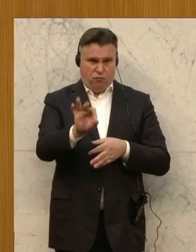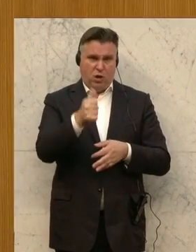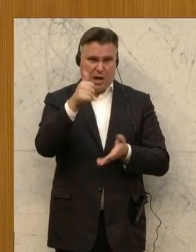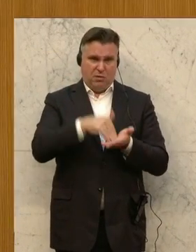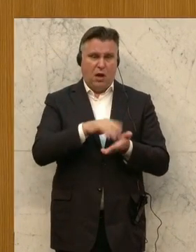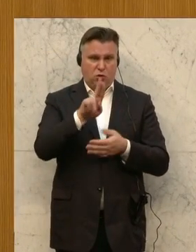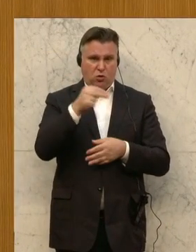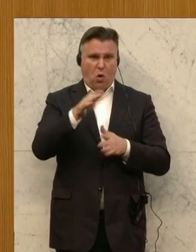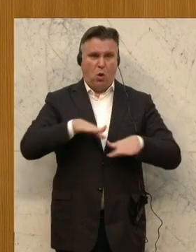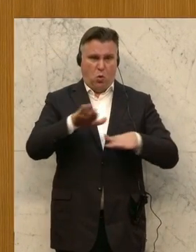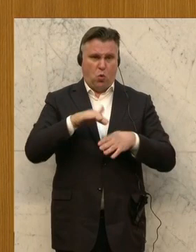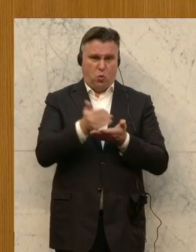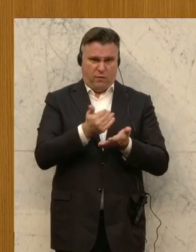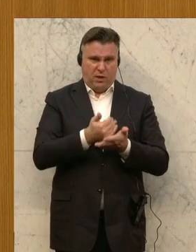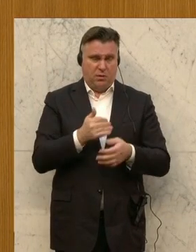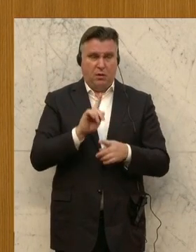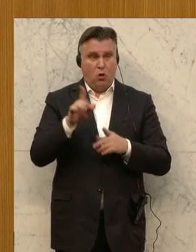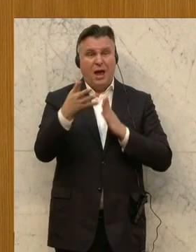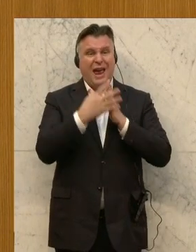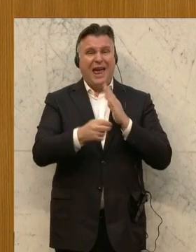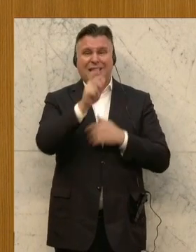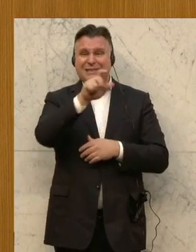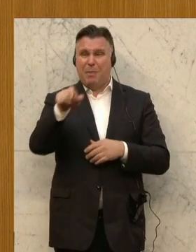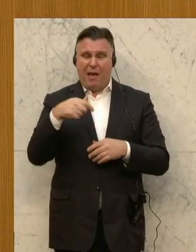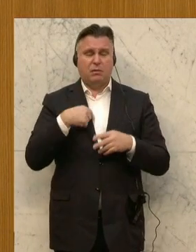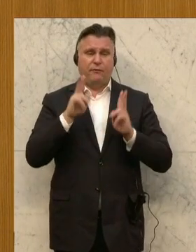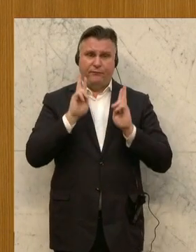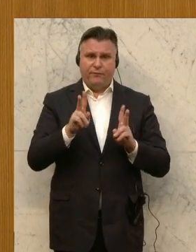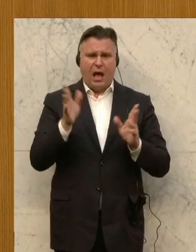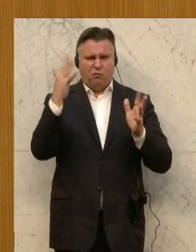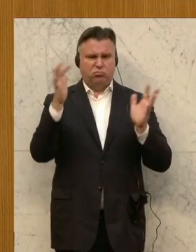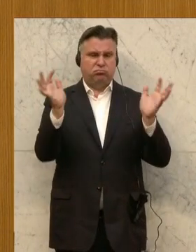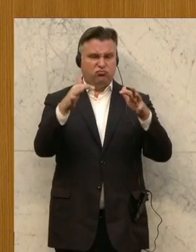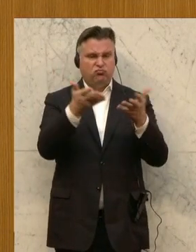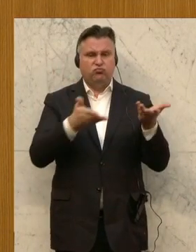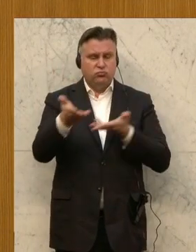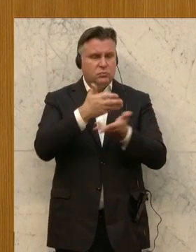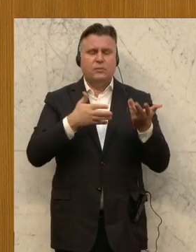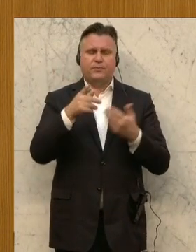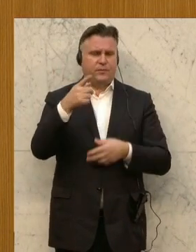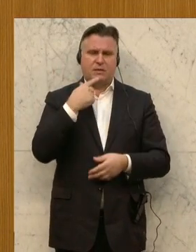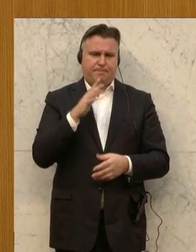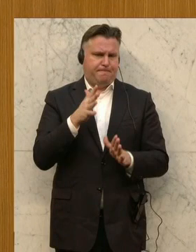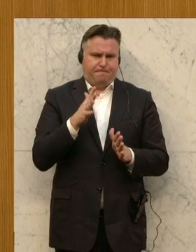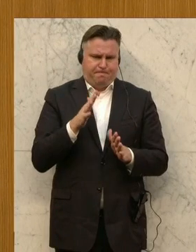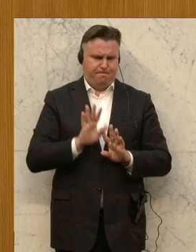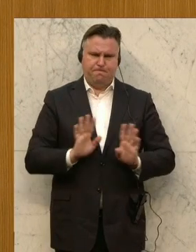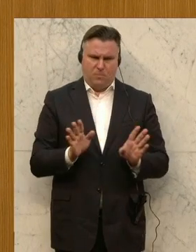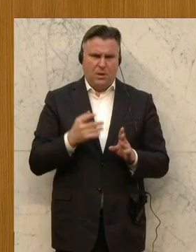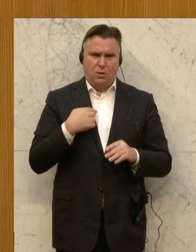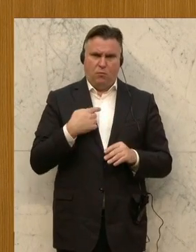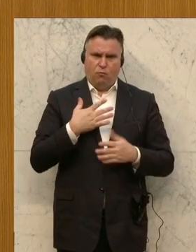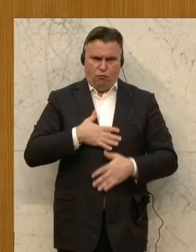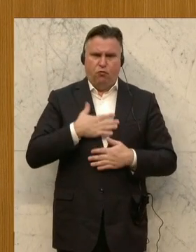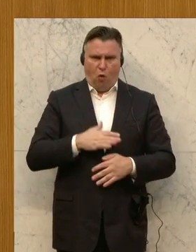Ich bin sehr froh, dass die Expertinnen und Experten beim Hering dies sehr ähnlich gesehen haben. Und